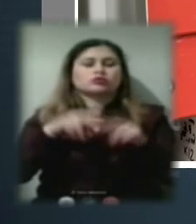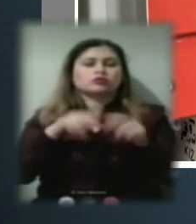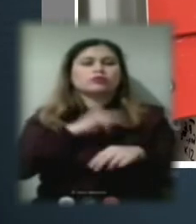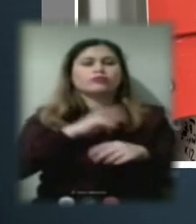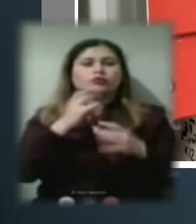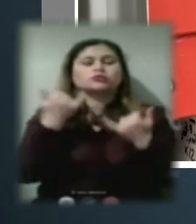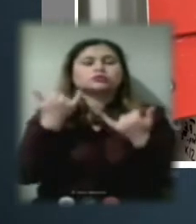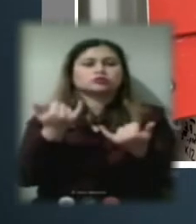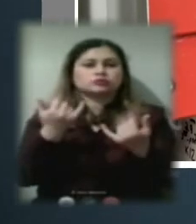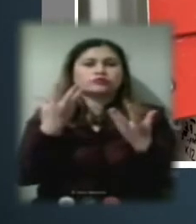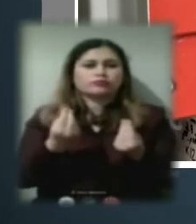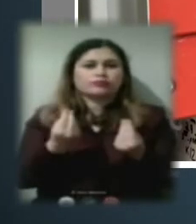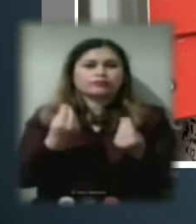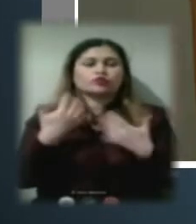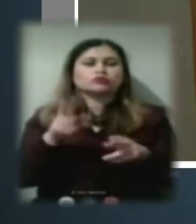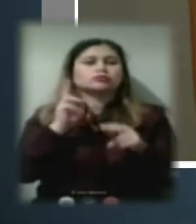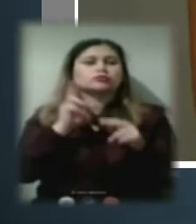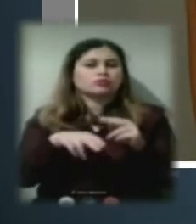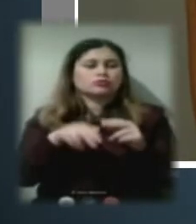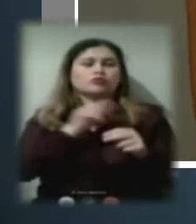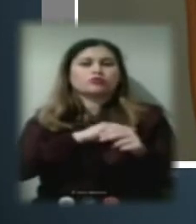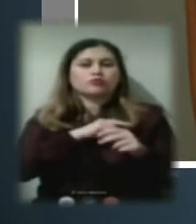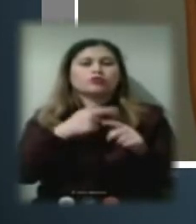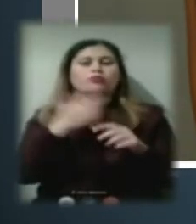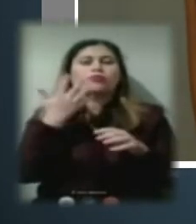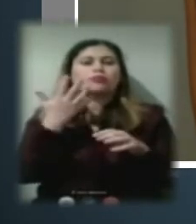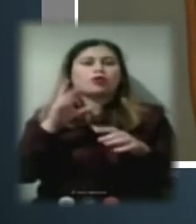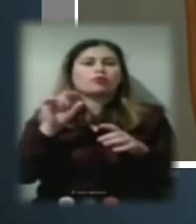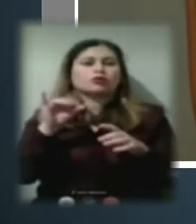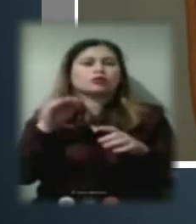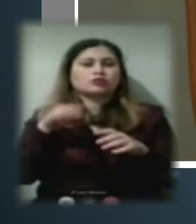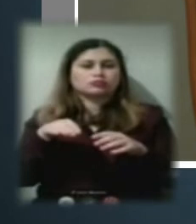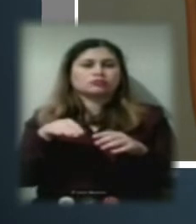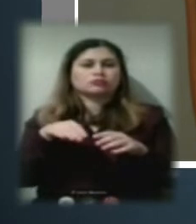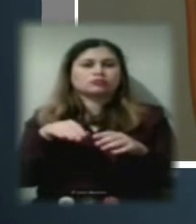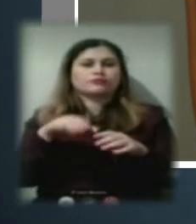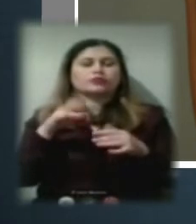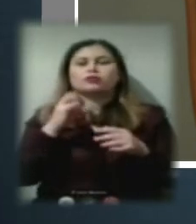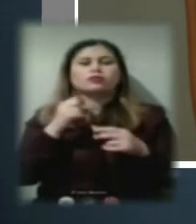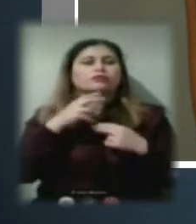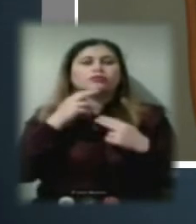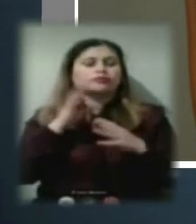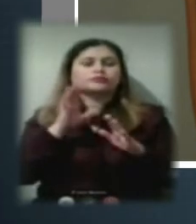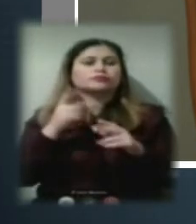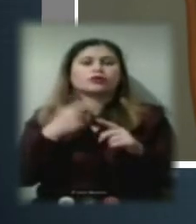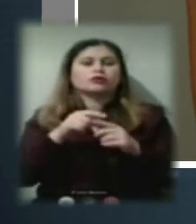день вже завершуються роботи по цим п'яти об'єктам. Незважаючи на стислі терміни,